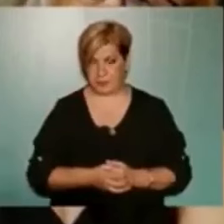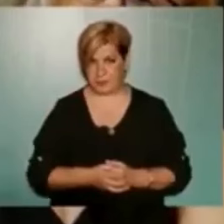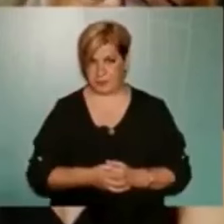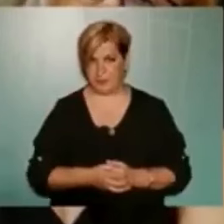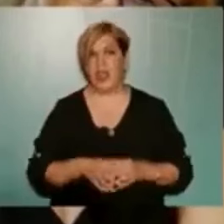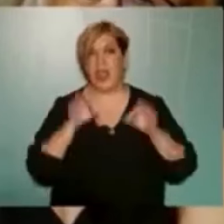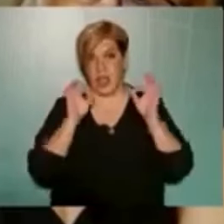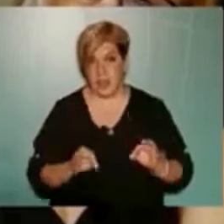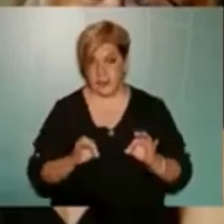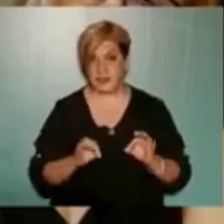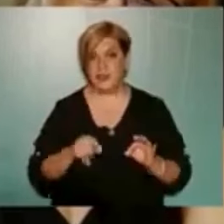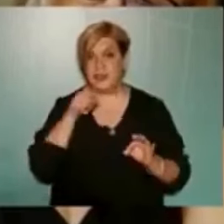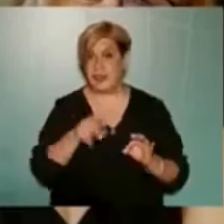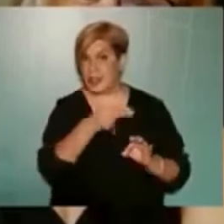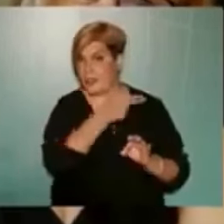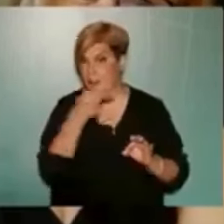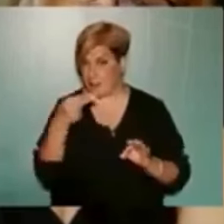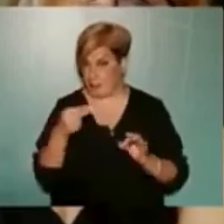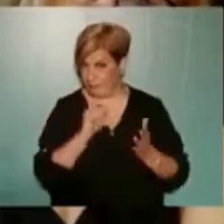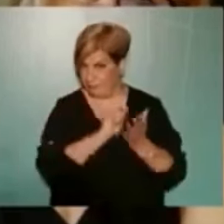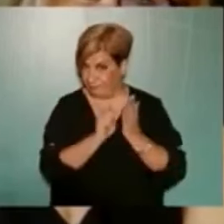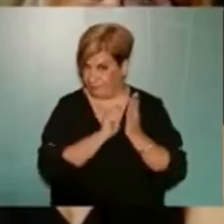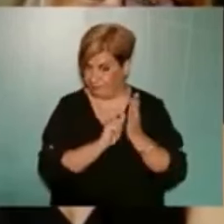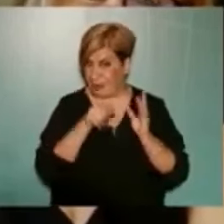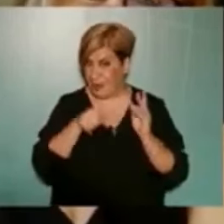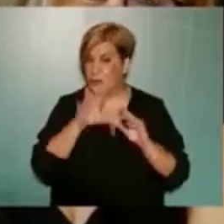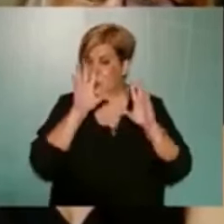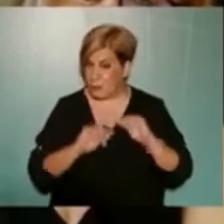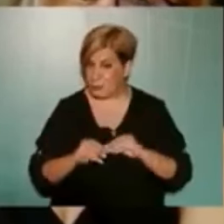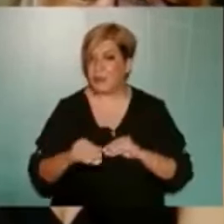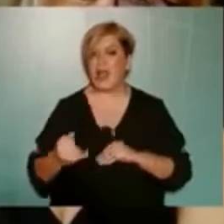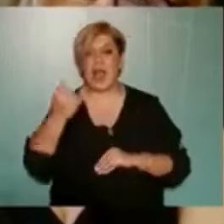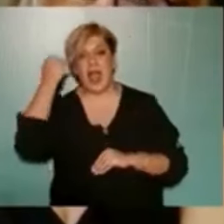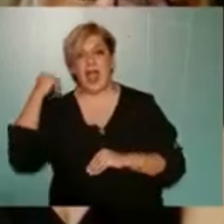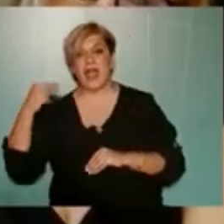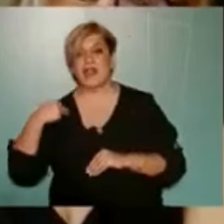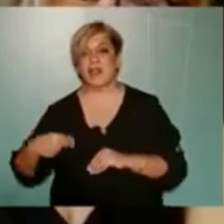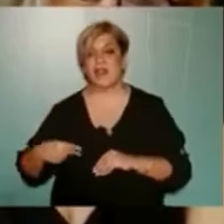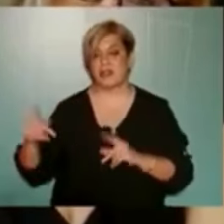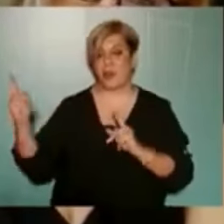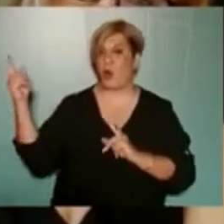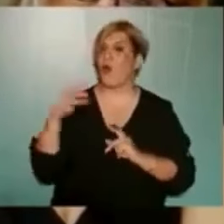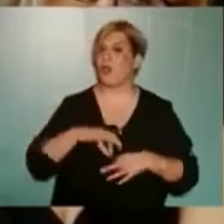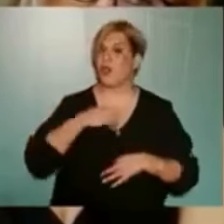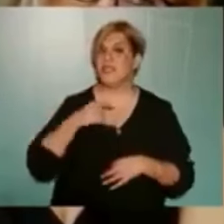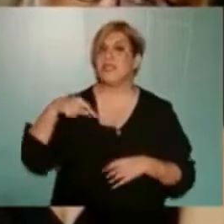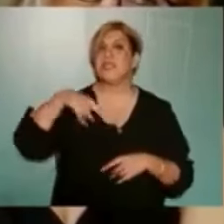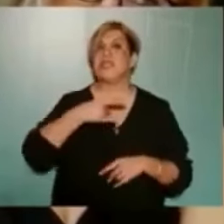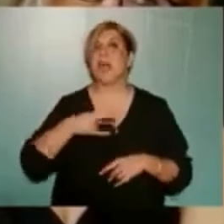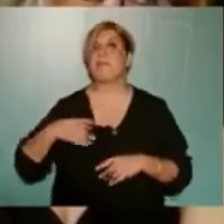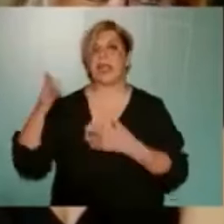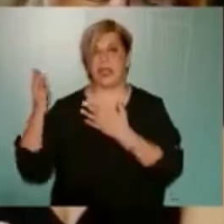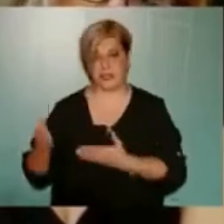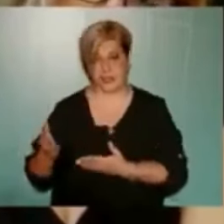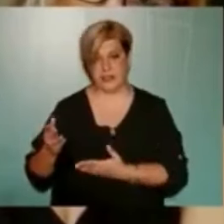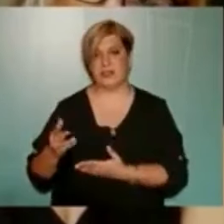Έτσι λοιπόν, στα μαζέματα που κάναμε σε μια από αυτά ήρθε και ο αντιδήμαρχος, ο κύριος Τσιαπακίδης φυσικά εκεί